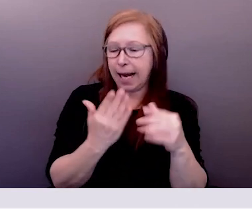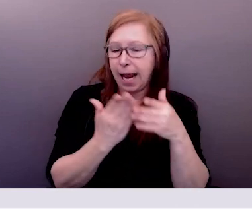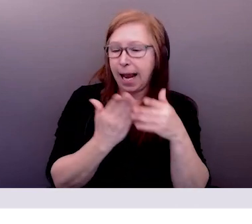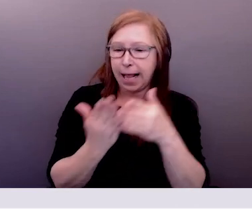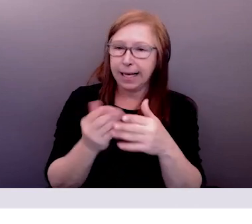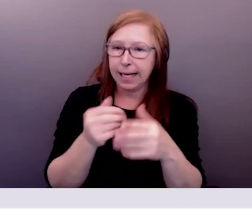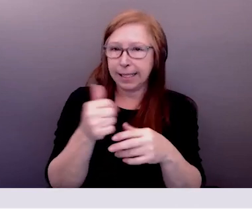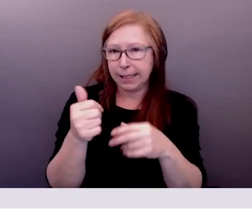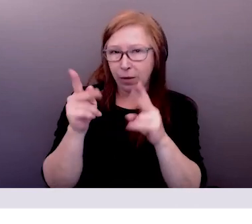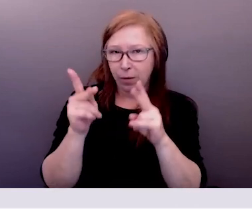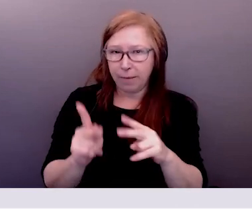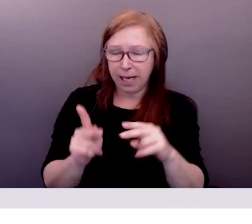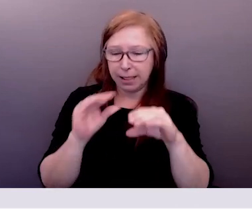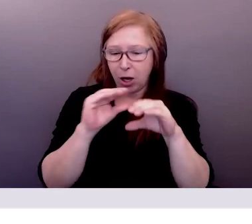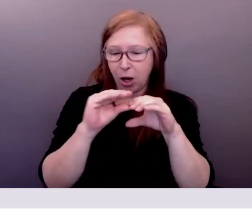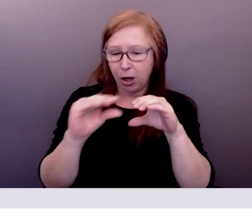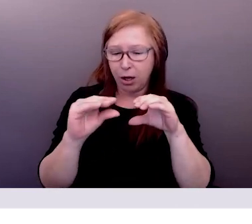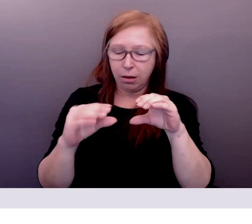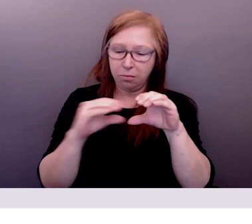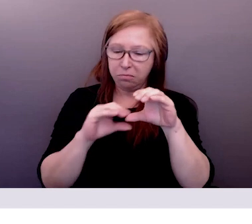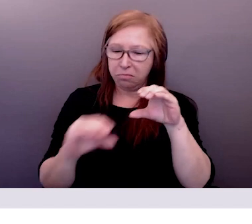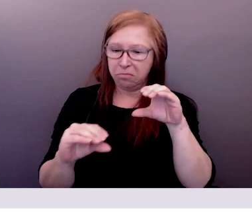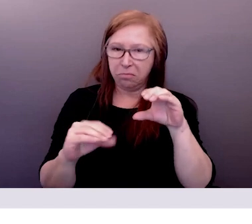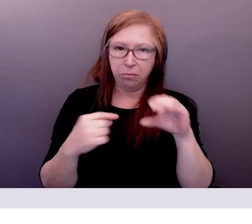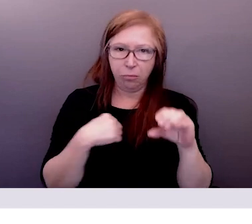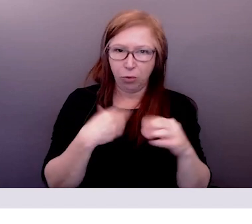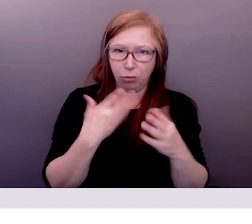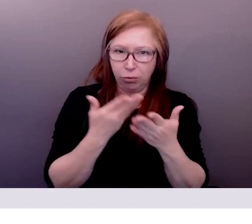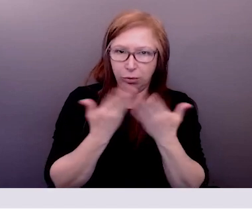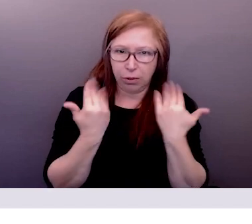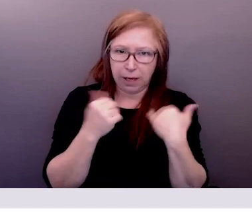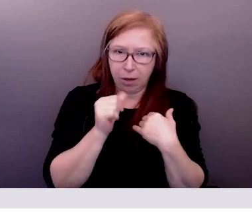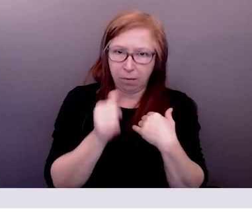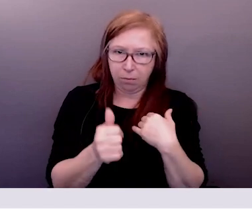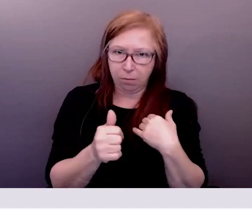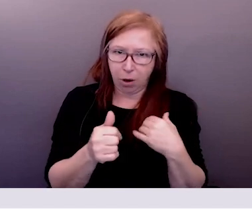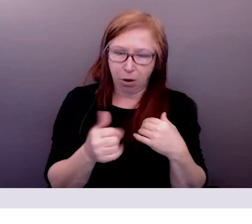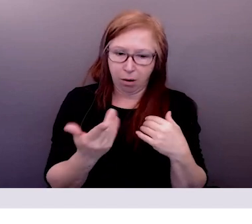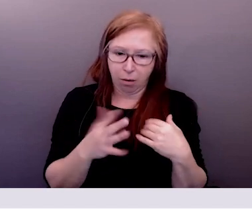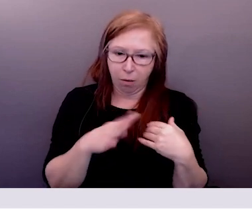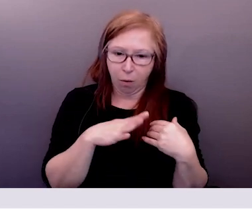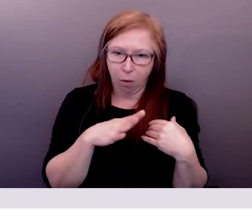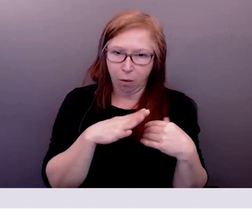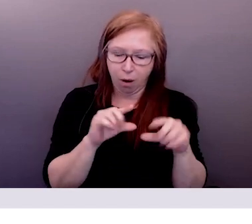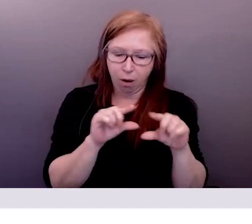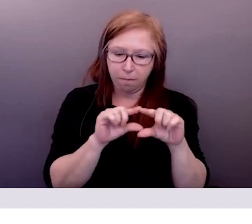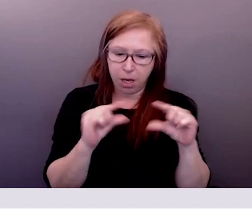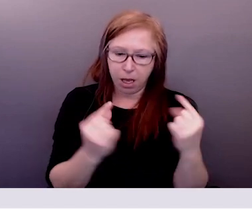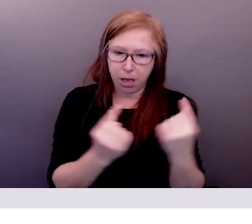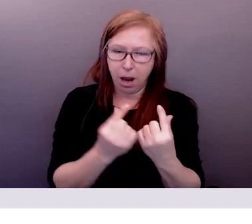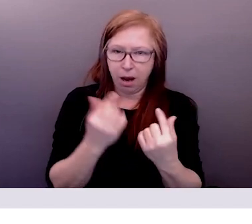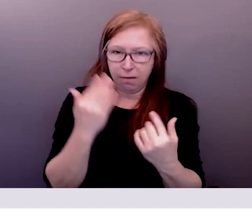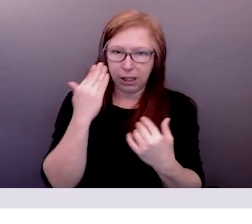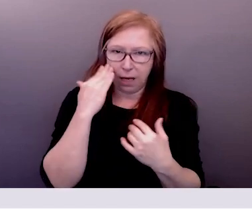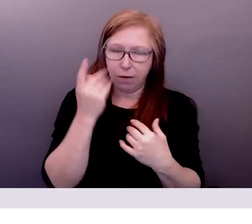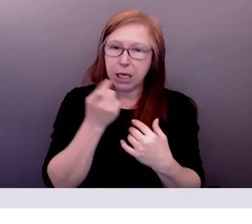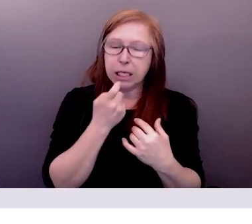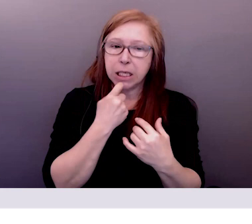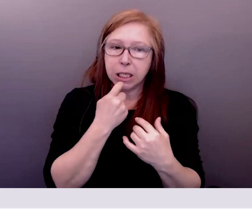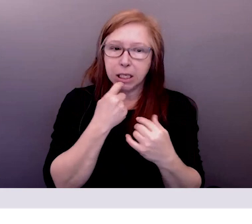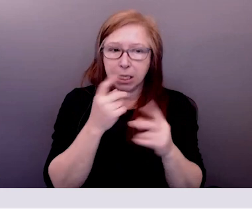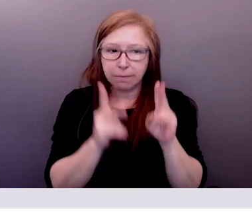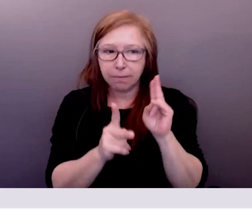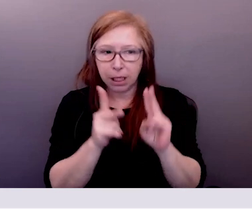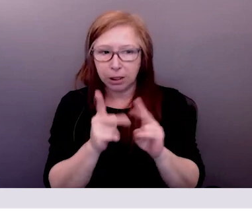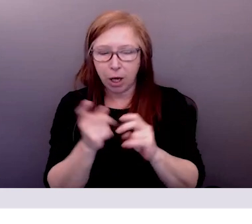démanteler pour créer un meilleur avenir ensemble et nos rôles sont différents si nous nous trouvons en haut de ces médailles structurées dans